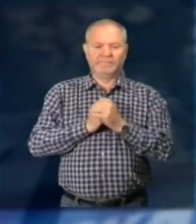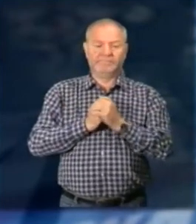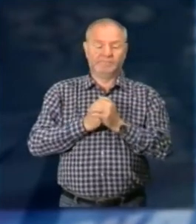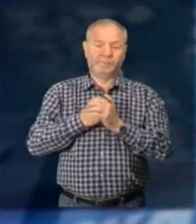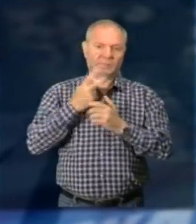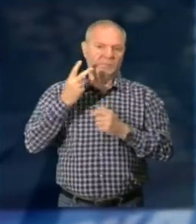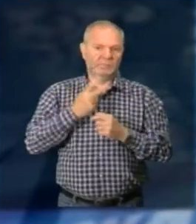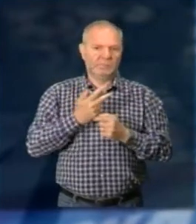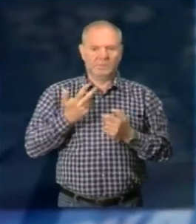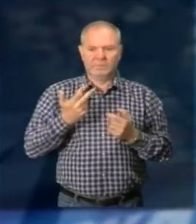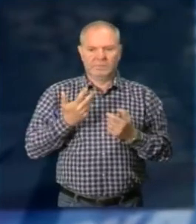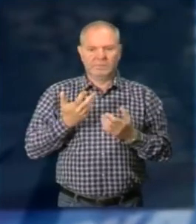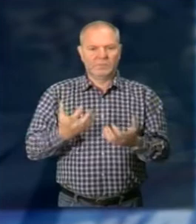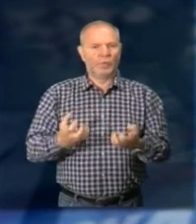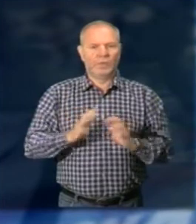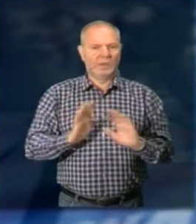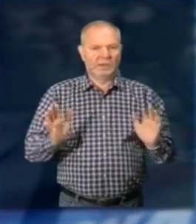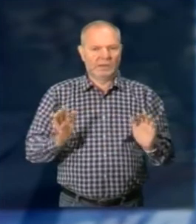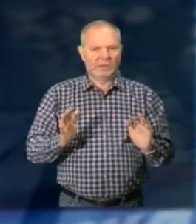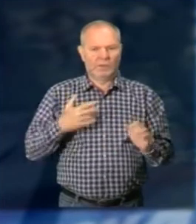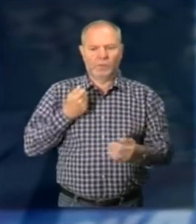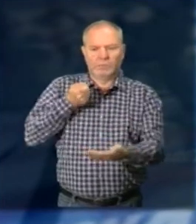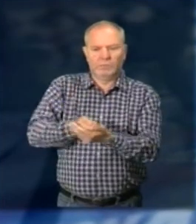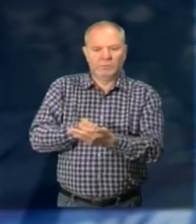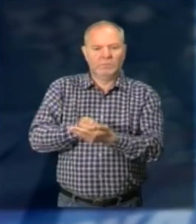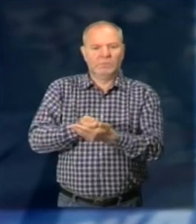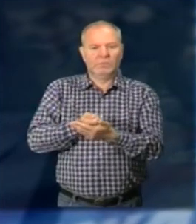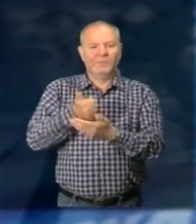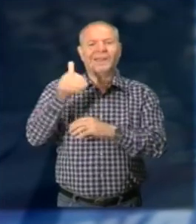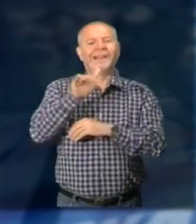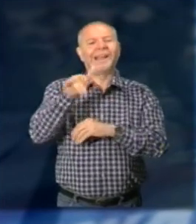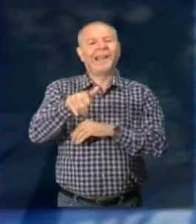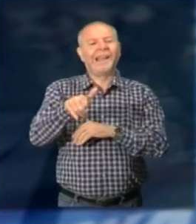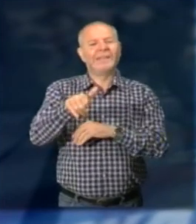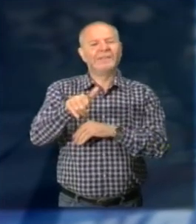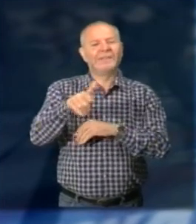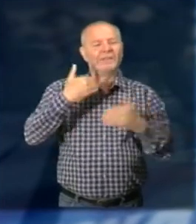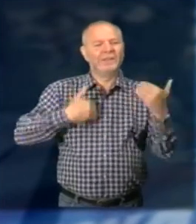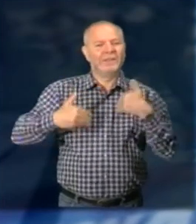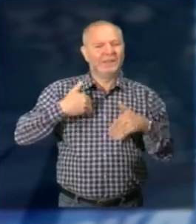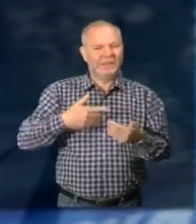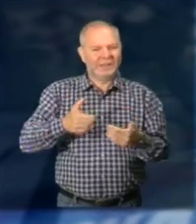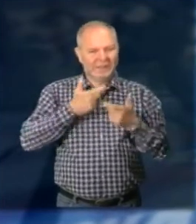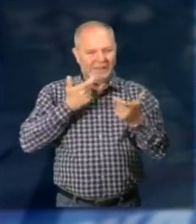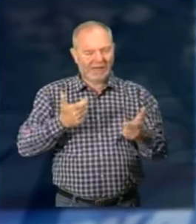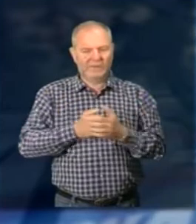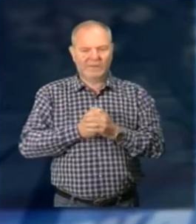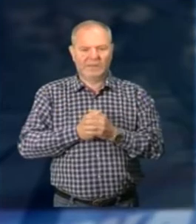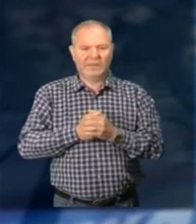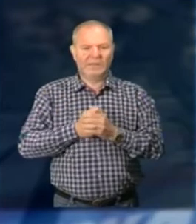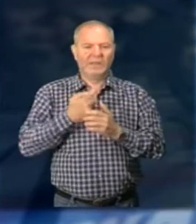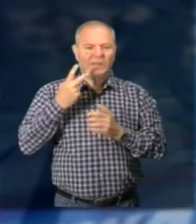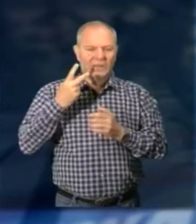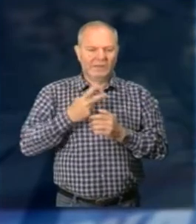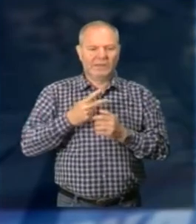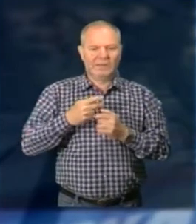nel modo più pratico Abbiamo comprato dell'attrezzatura per questo ragazzo meno fortunato Che grazie al nostro amico Filippo ci